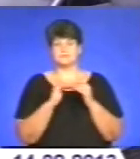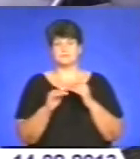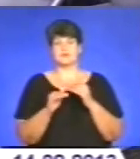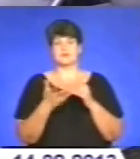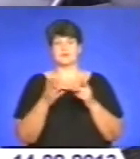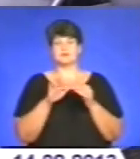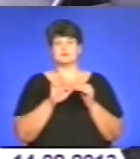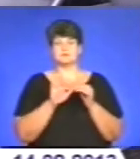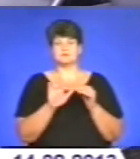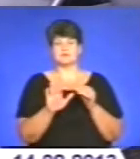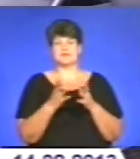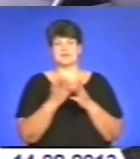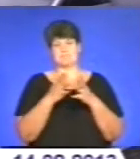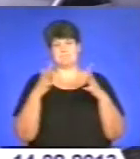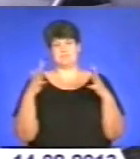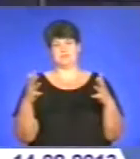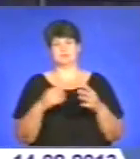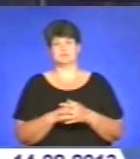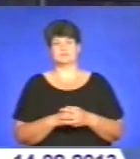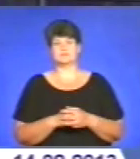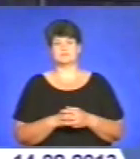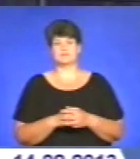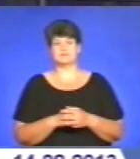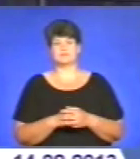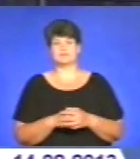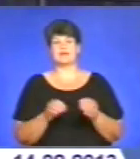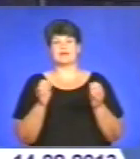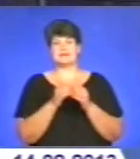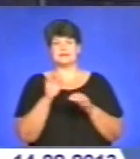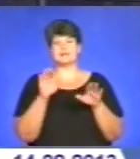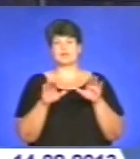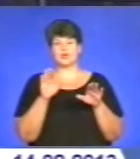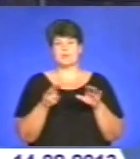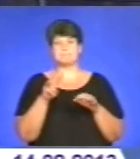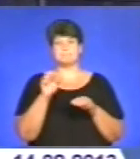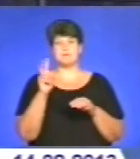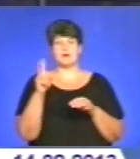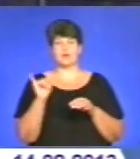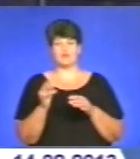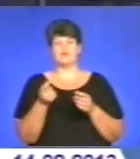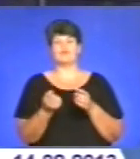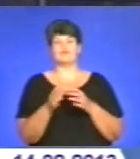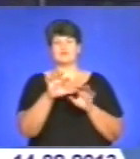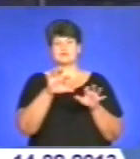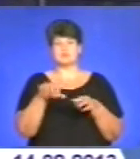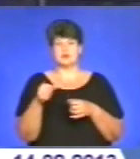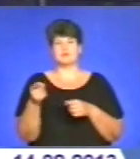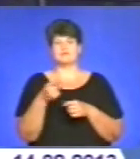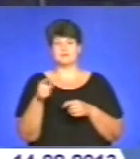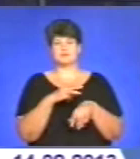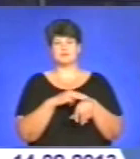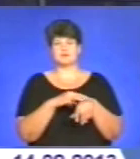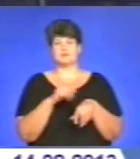засобів відповідно стає більшим. 10 кілограмів маковиня вилучили тернопільські міліціонери у жителя